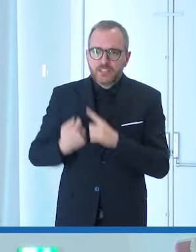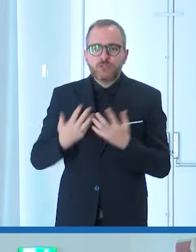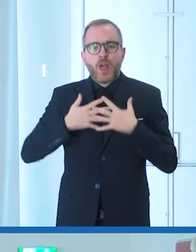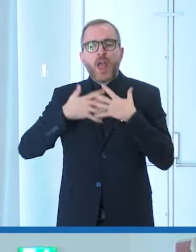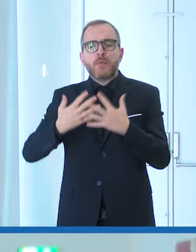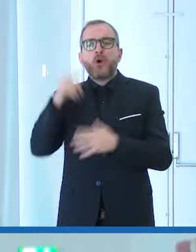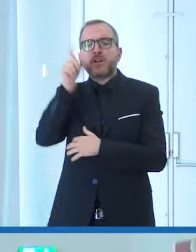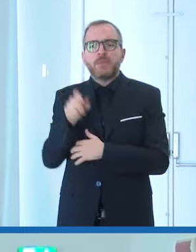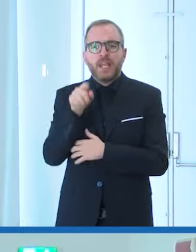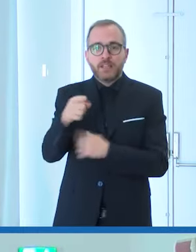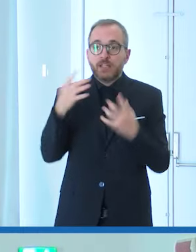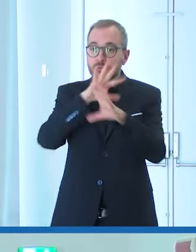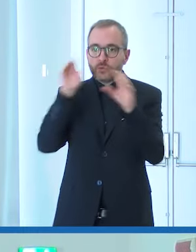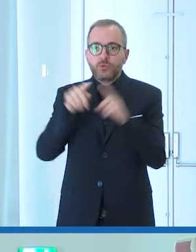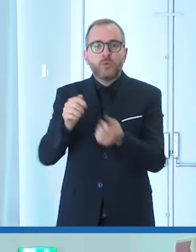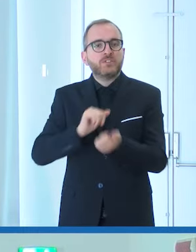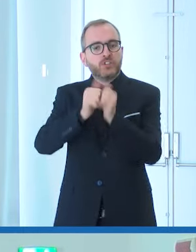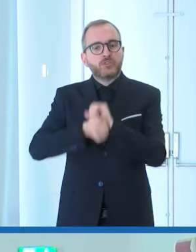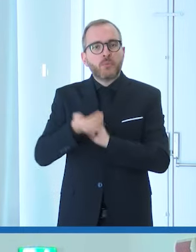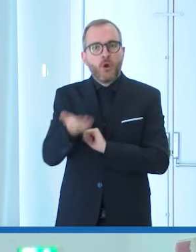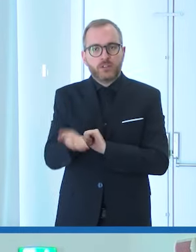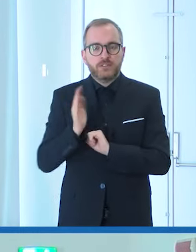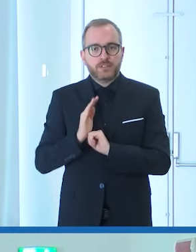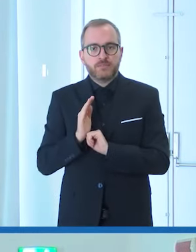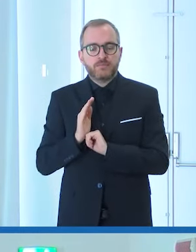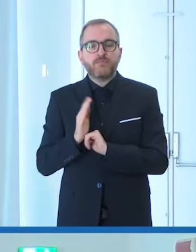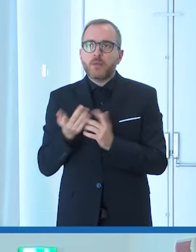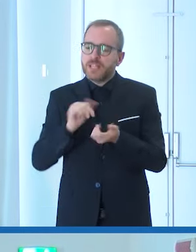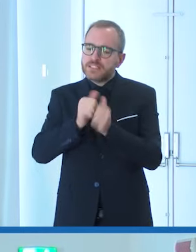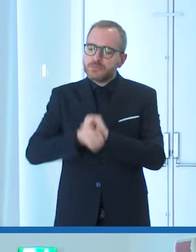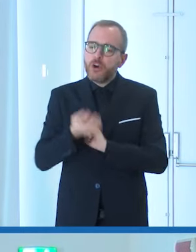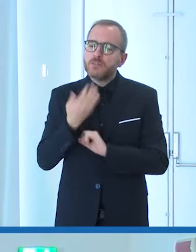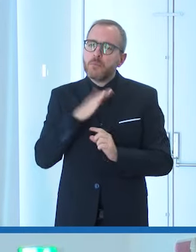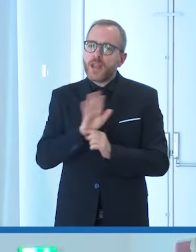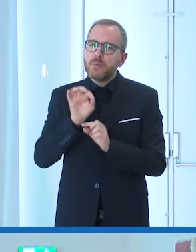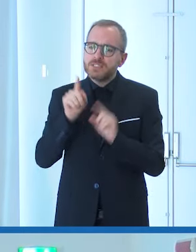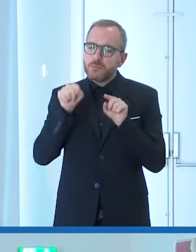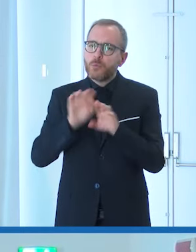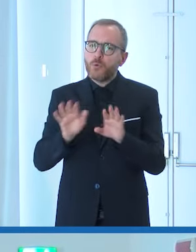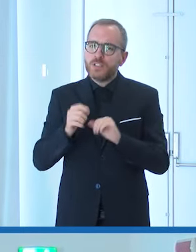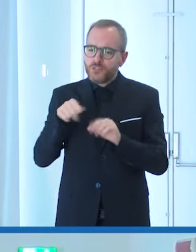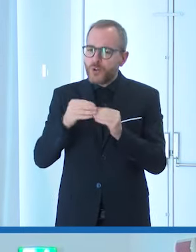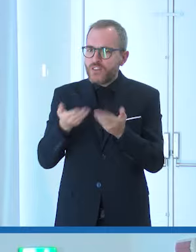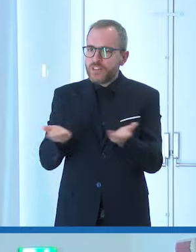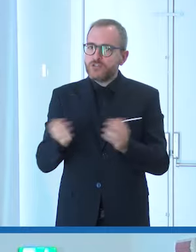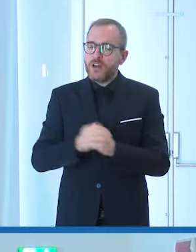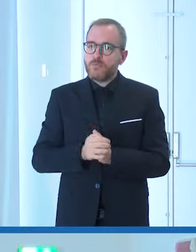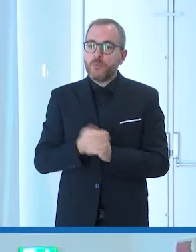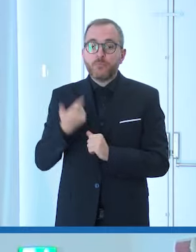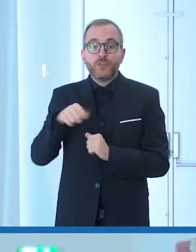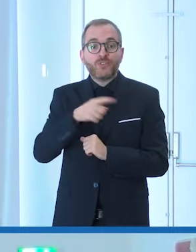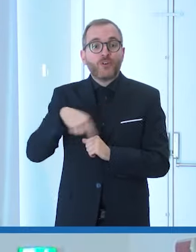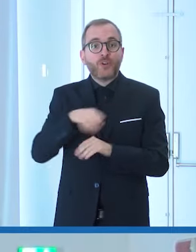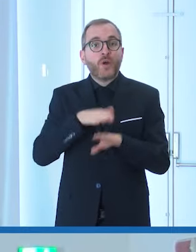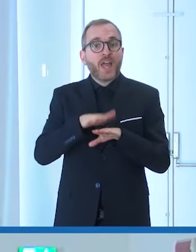tutto questo è lo sport integra esattamente rappresenta ciò che noi facciamo perché siamo